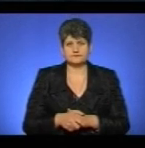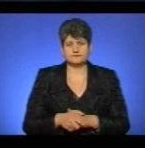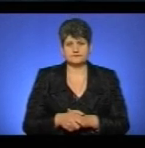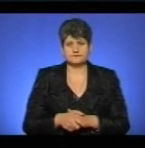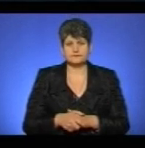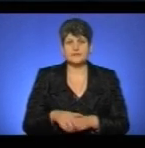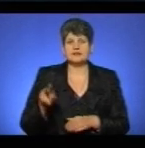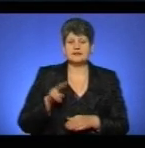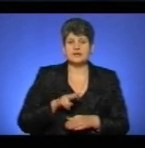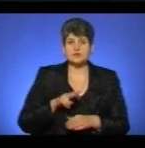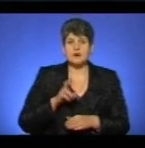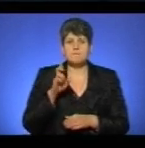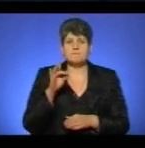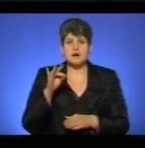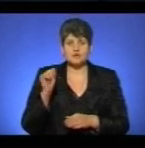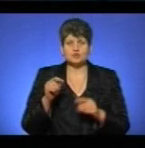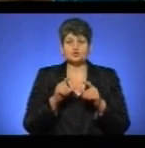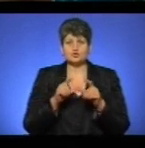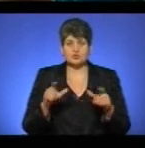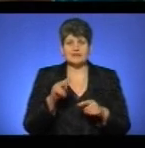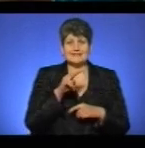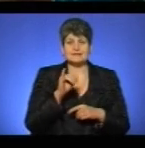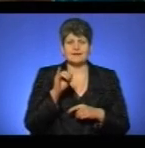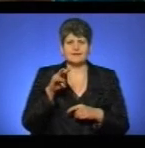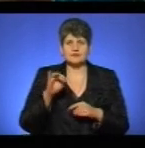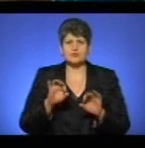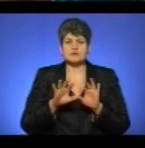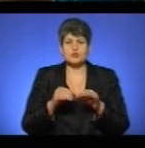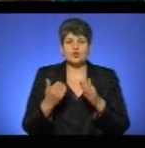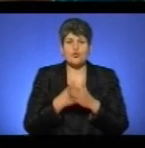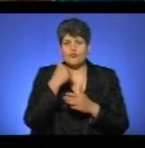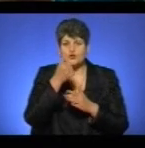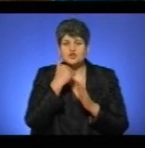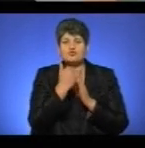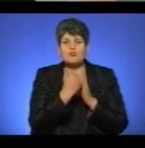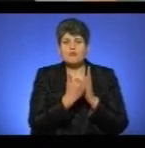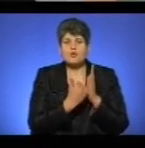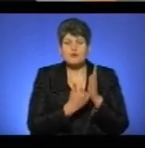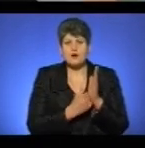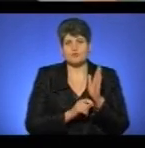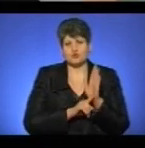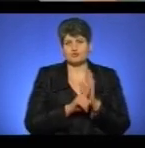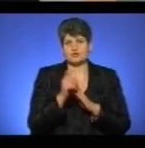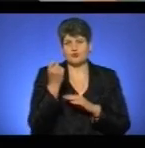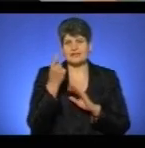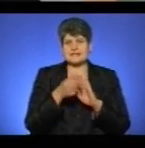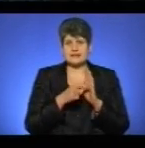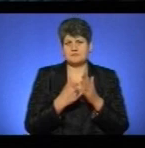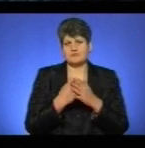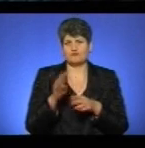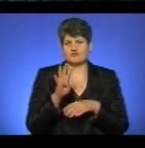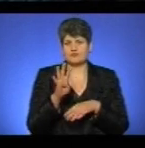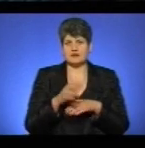Директорка Барської школи Лариса Ільницька розказує, новорічну програму 11-ти класники розпочали близько четвертої.